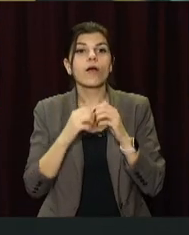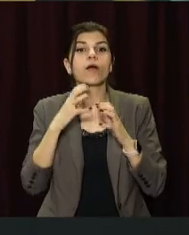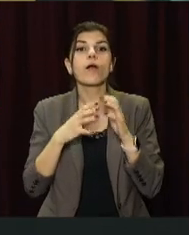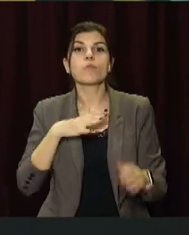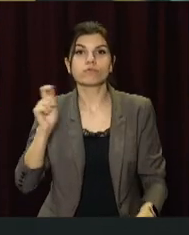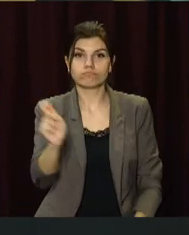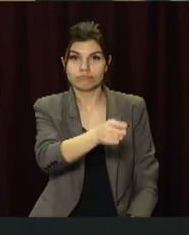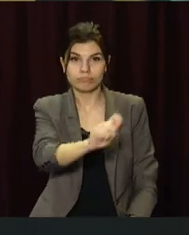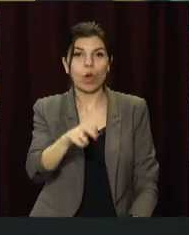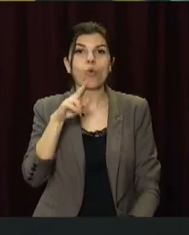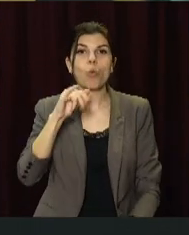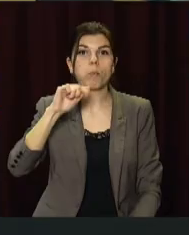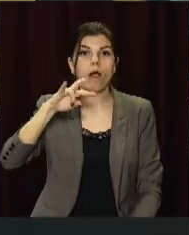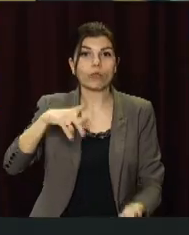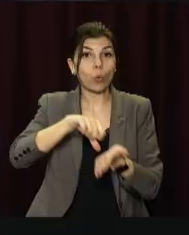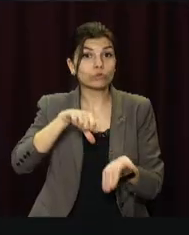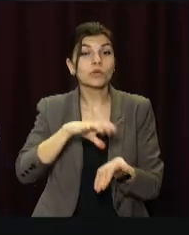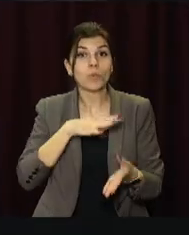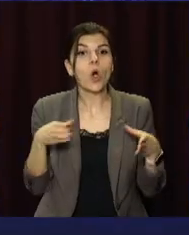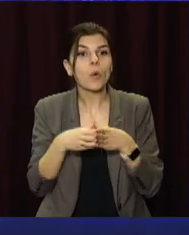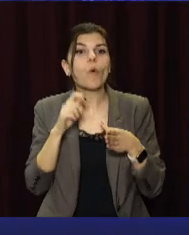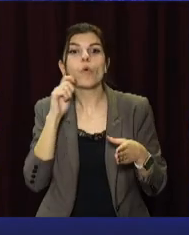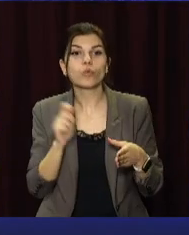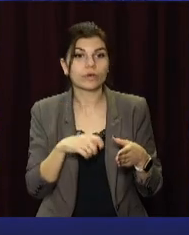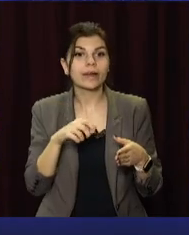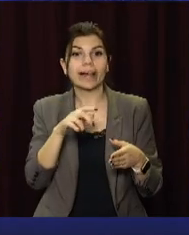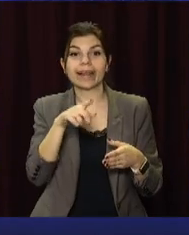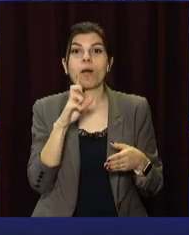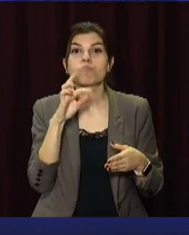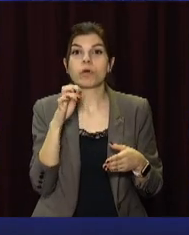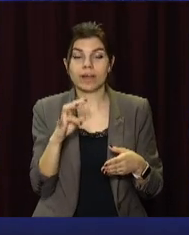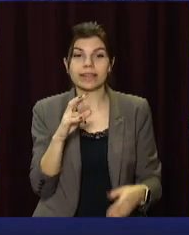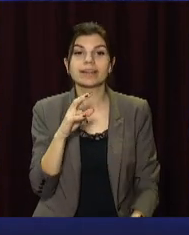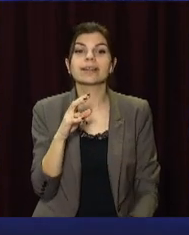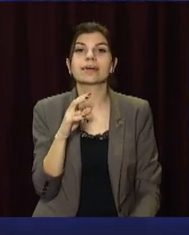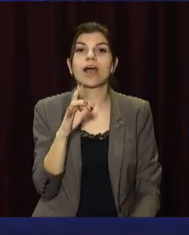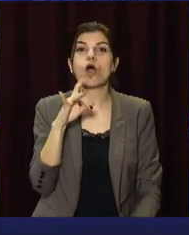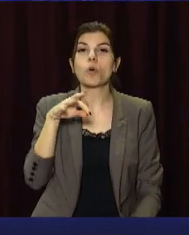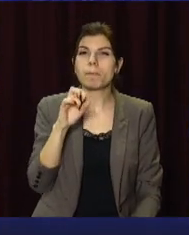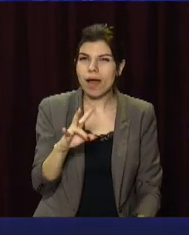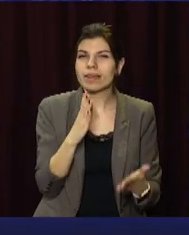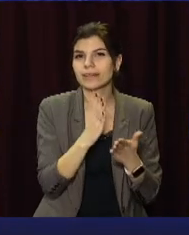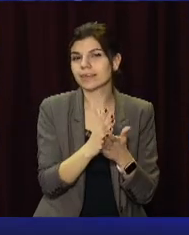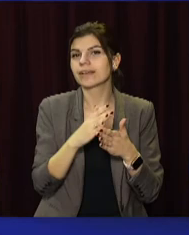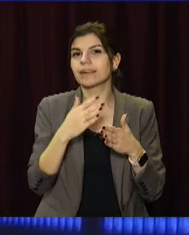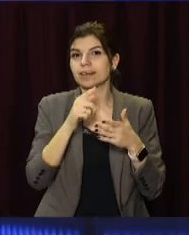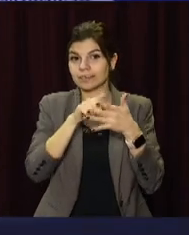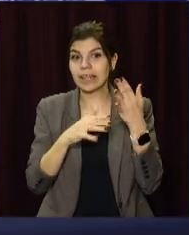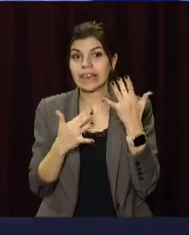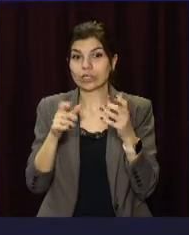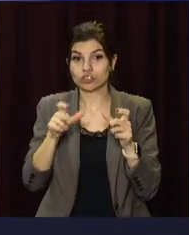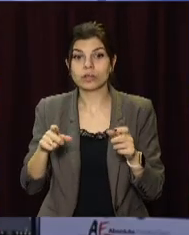фехтування в Кубані. Команда українських спортсменів Богдан Нікішин, Роман Свічкар, Ігор Рейзлін та Анатолій Герей